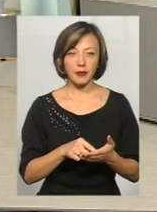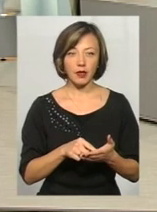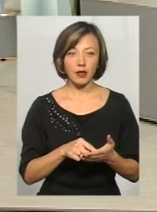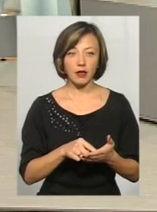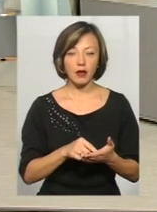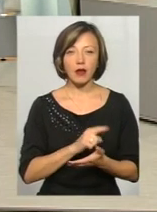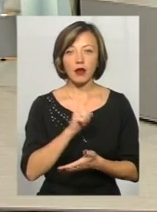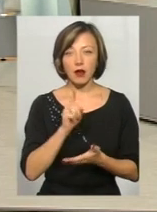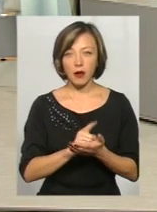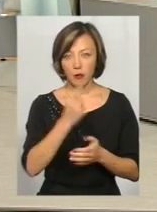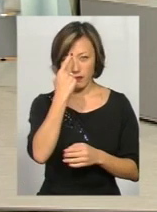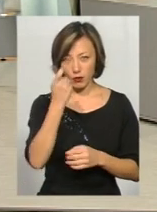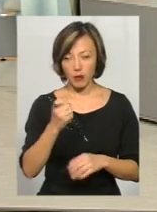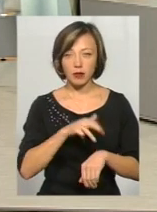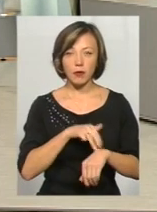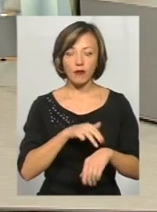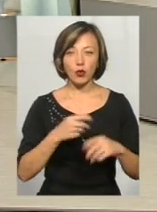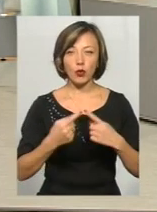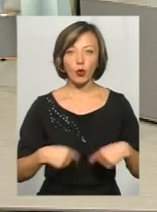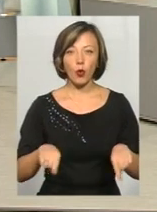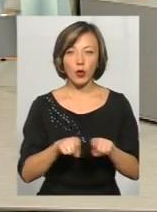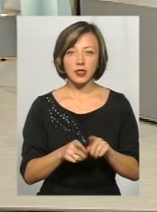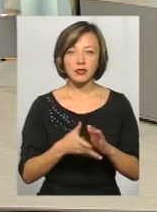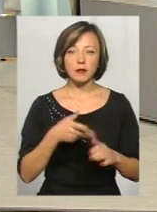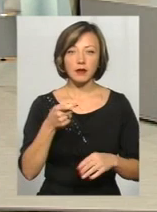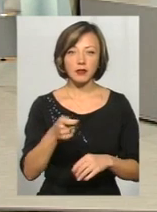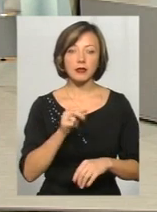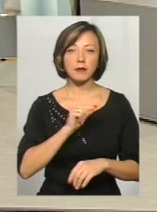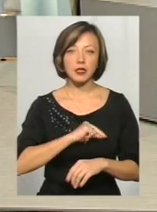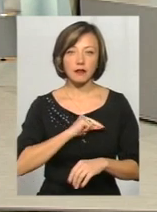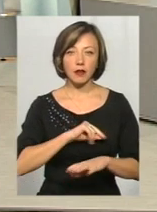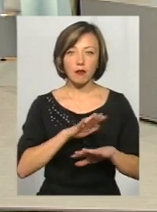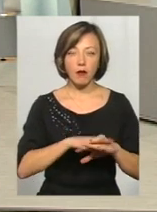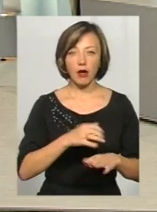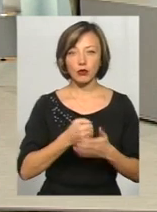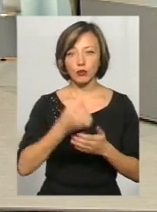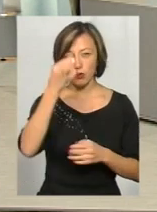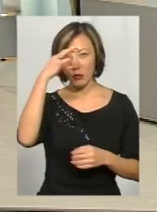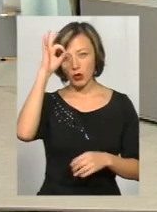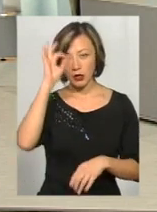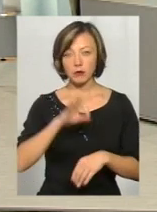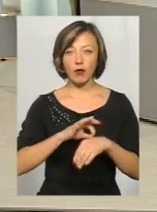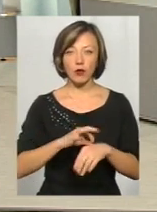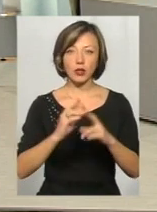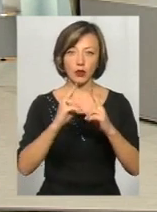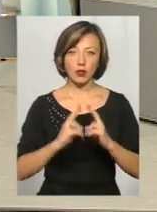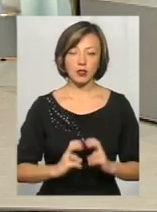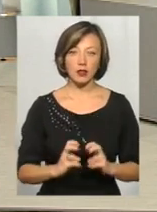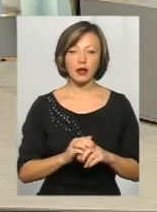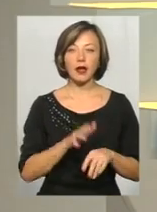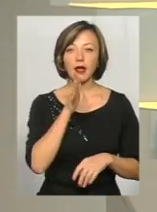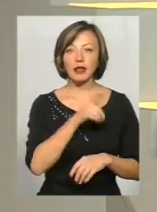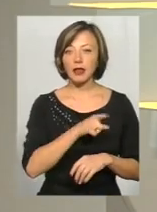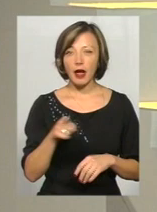З повідомляти правоохоронні органи. Звертати заяви до працівників банку, до поліції. Проводили розслідування. Тобто,